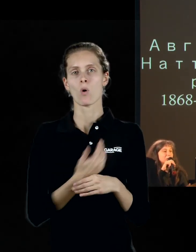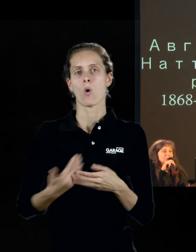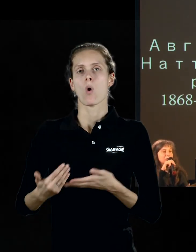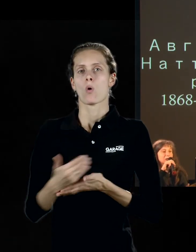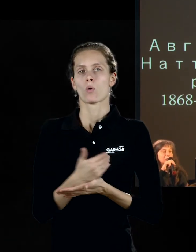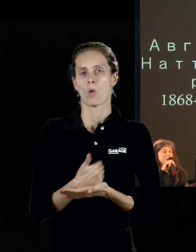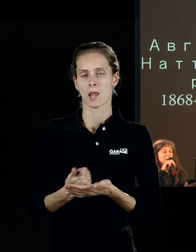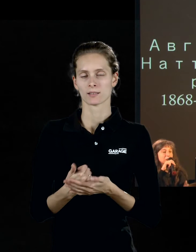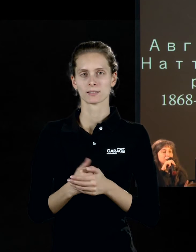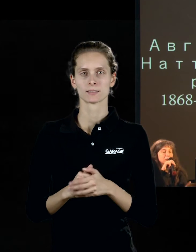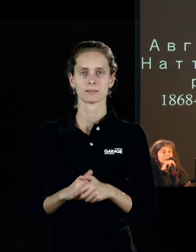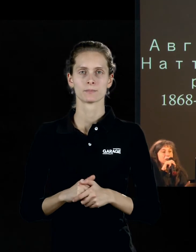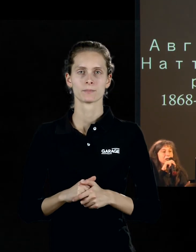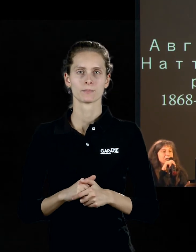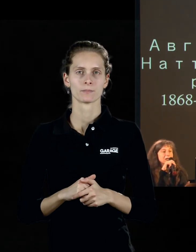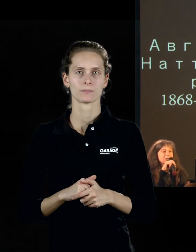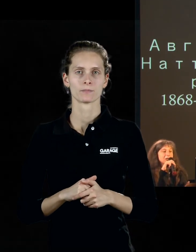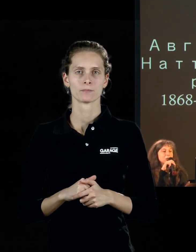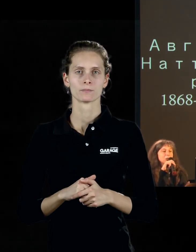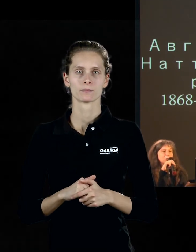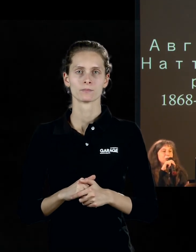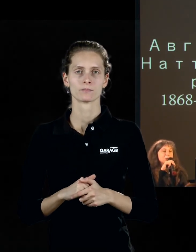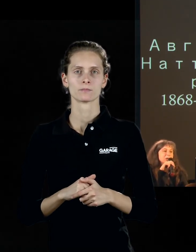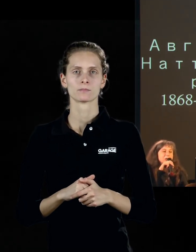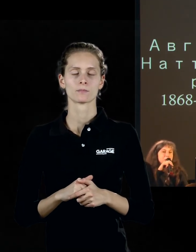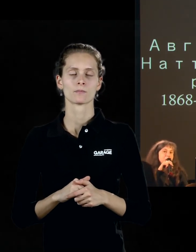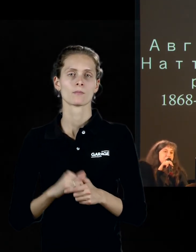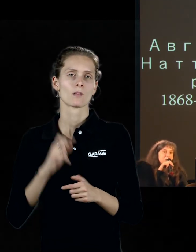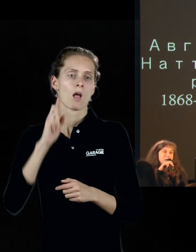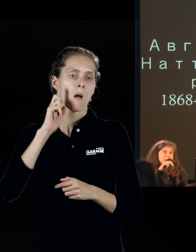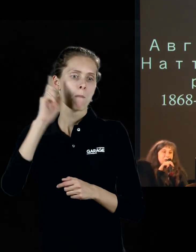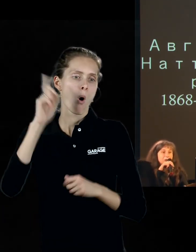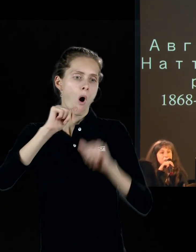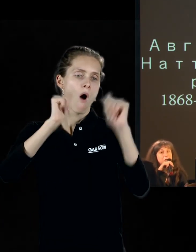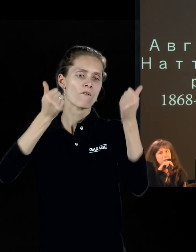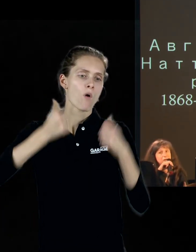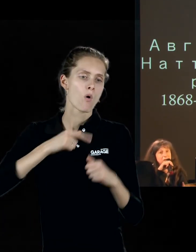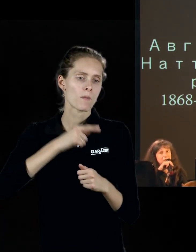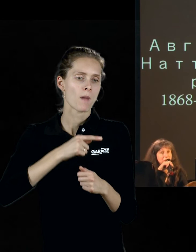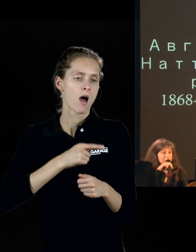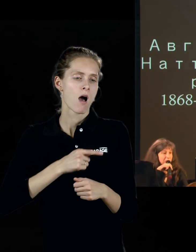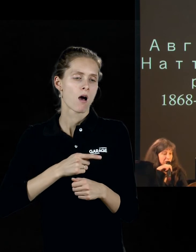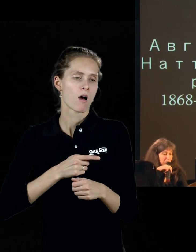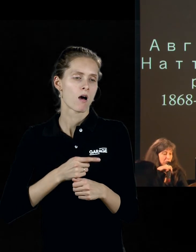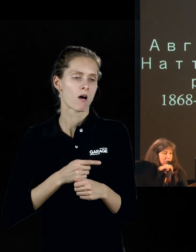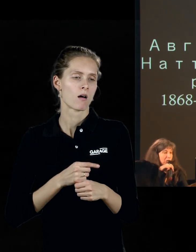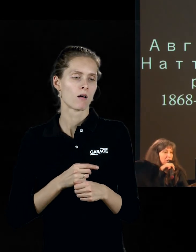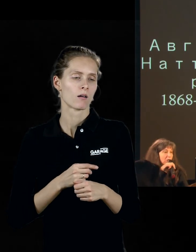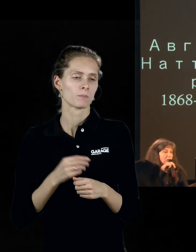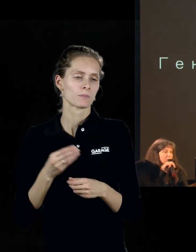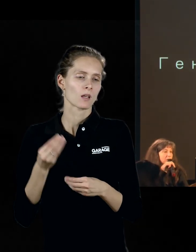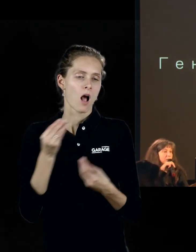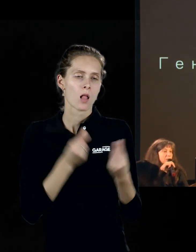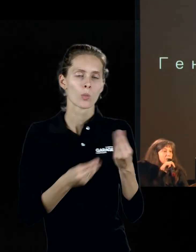Вот такой Август Натор, который «Бог в виде колдунья, которая сотворила мир», называется эта работа.